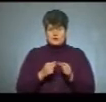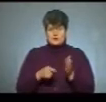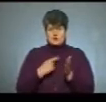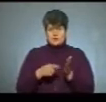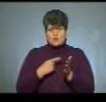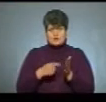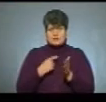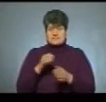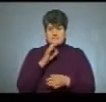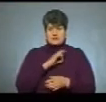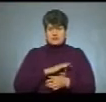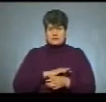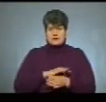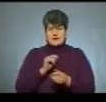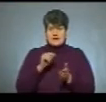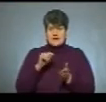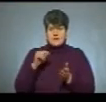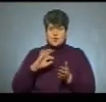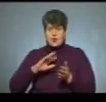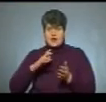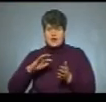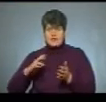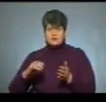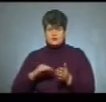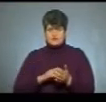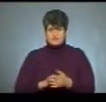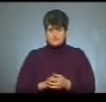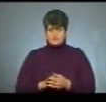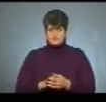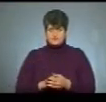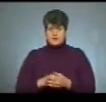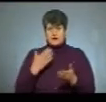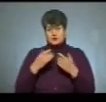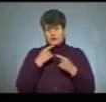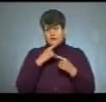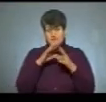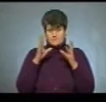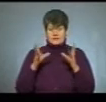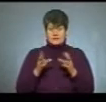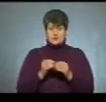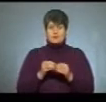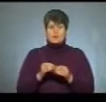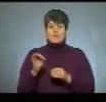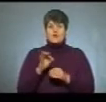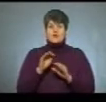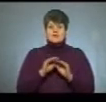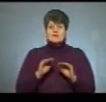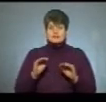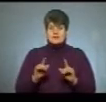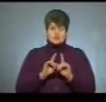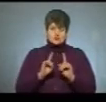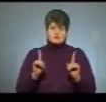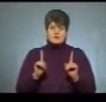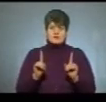використанням крапкового рельєфтного шрифту. А якщо говорити в цілому про дітей з